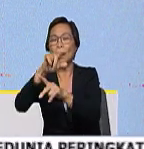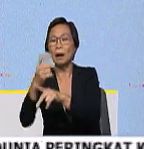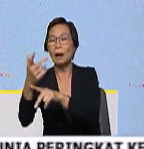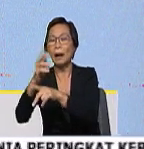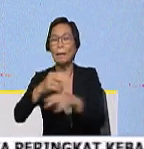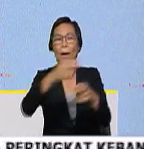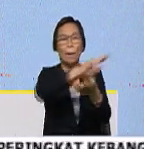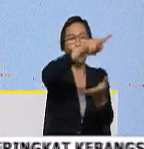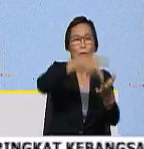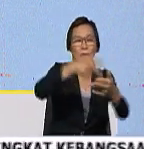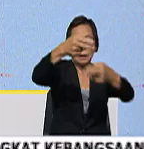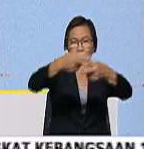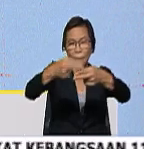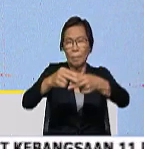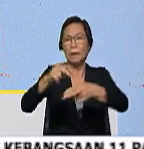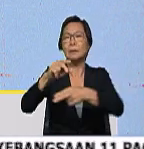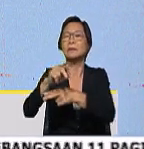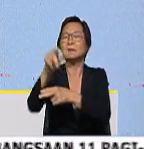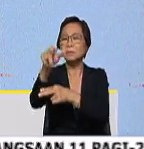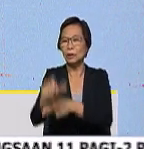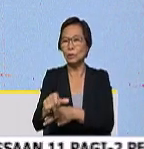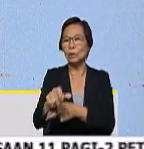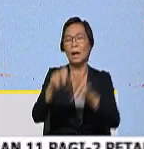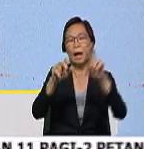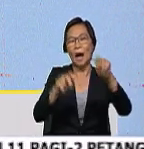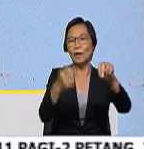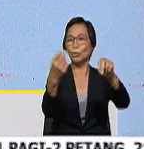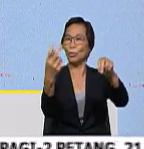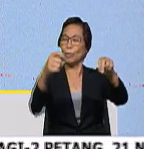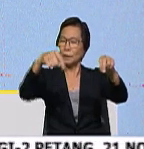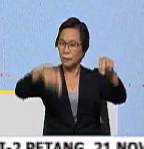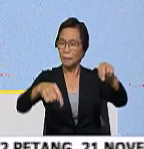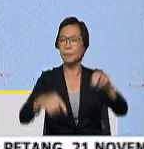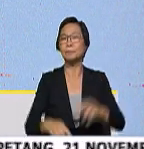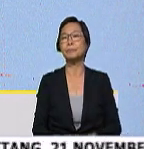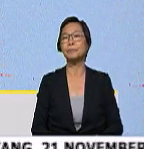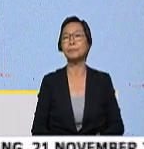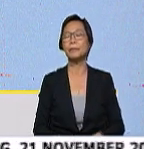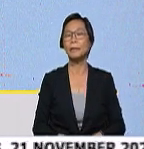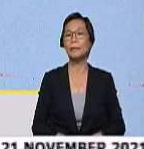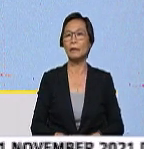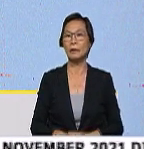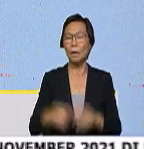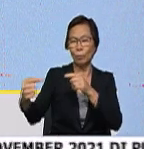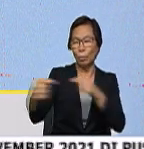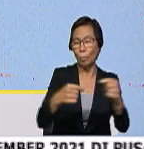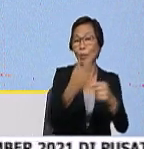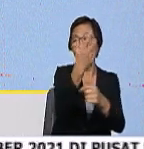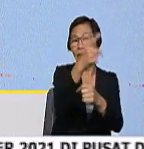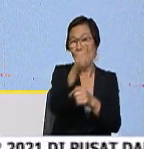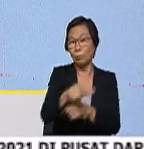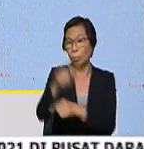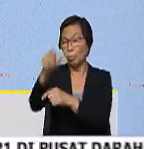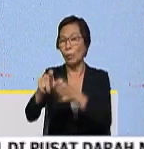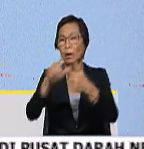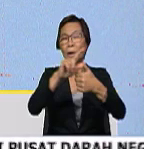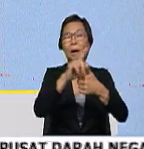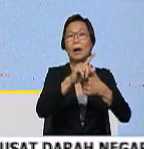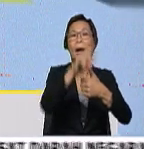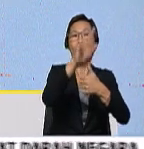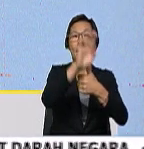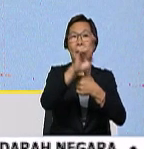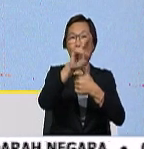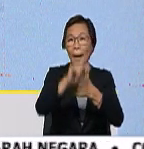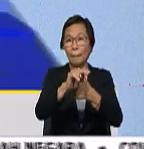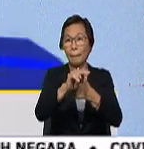Penaman Calon bagi N-Dodak Pantai Kundo. Dan N-Dodak Kundo menyaksikan pertumbuhan tiga pun juru antara Tumina Kadi, calon berita